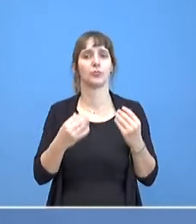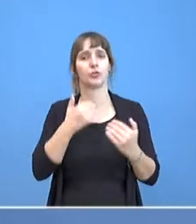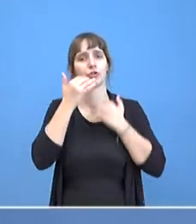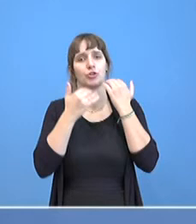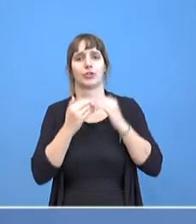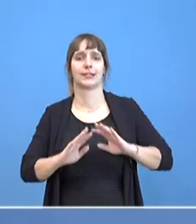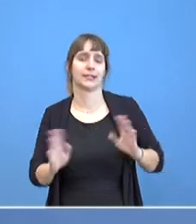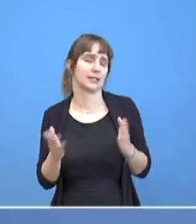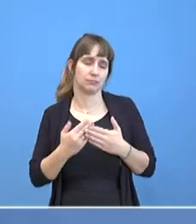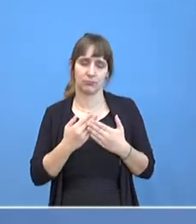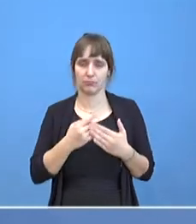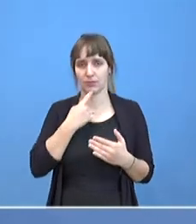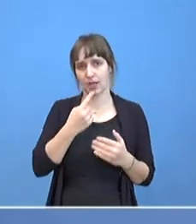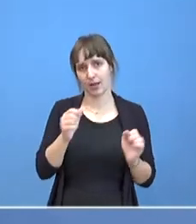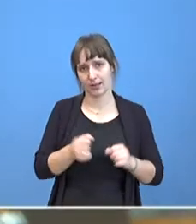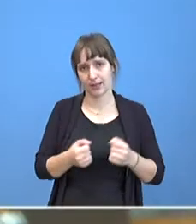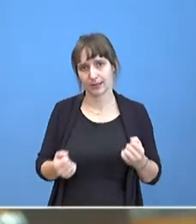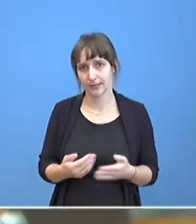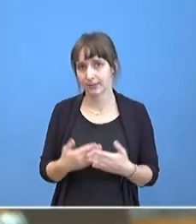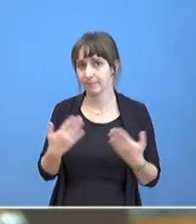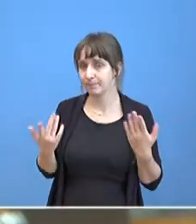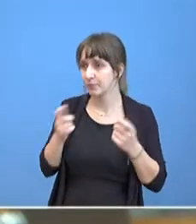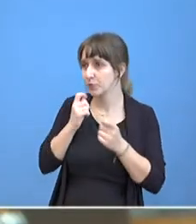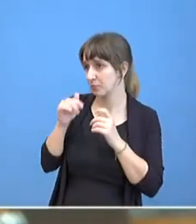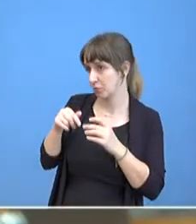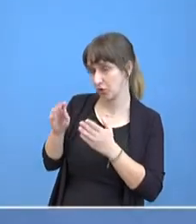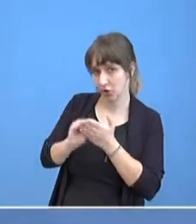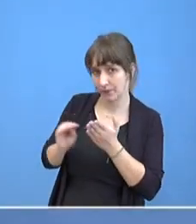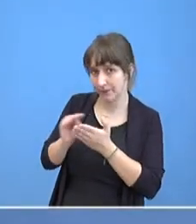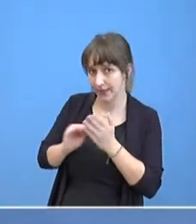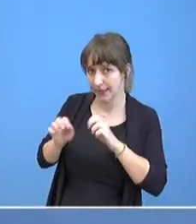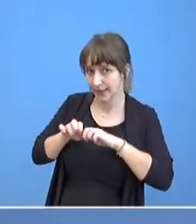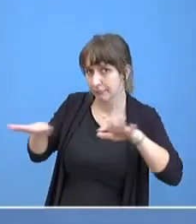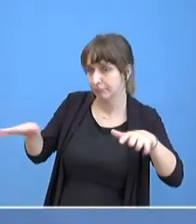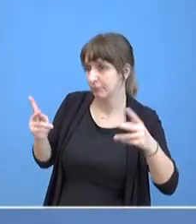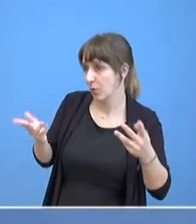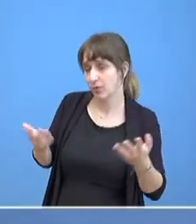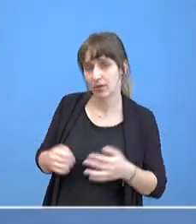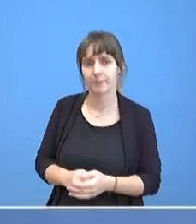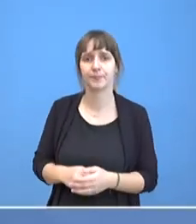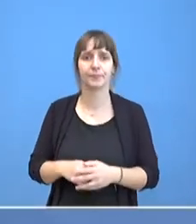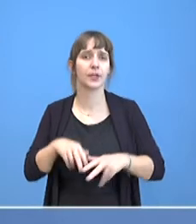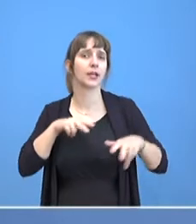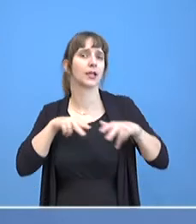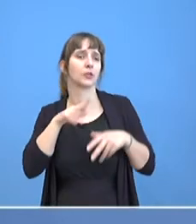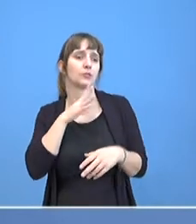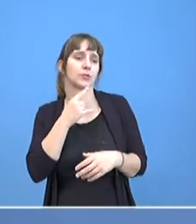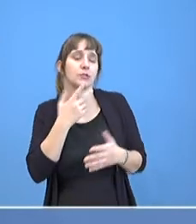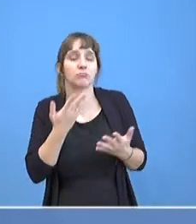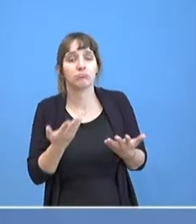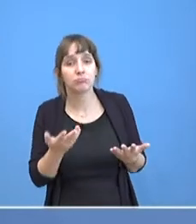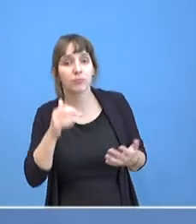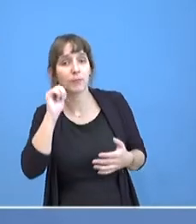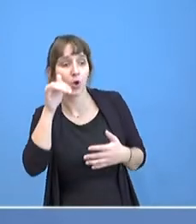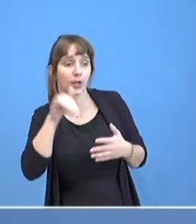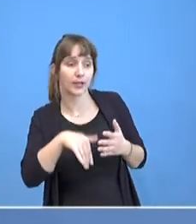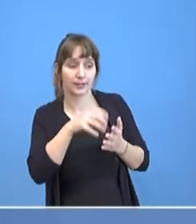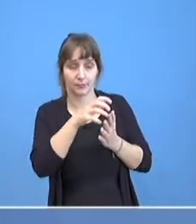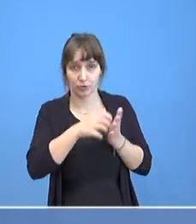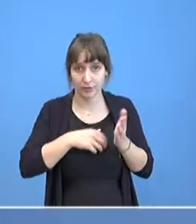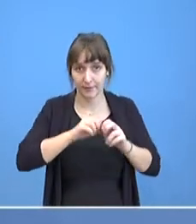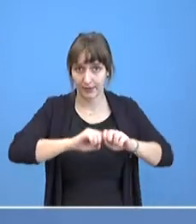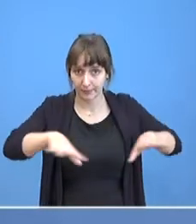das jetzt noch nicht sagen. Eine schriftliche Information? Das würden wir, wenn es sie gibt, dann sie rechtzeitig wissen lassen.